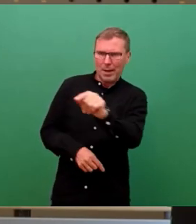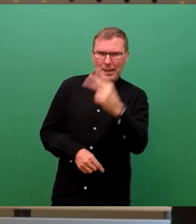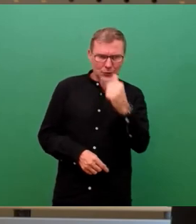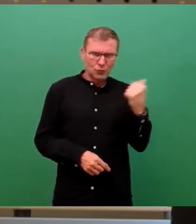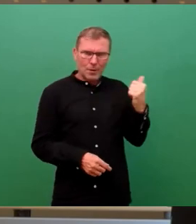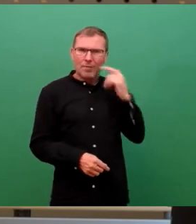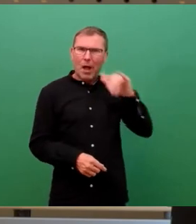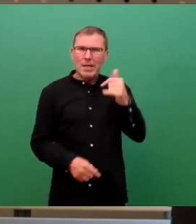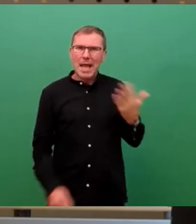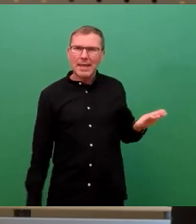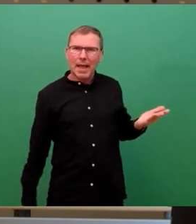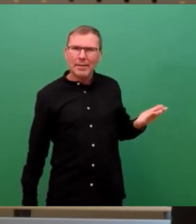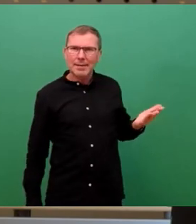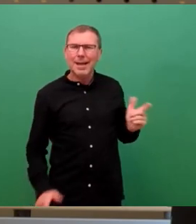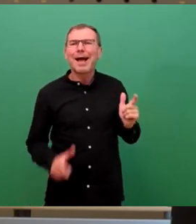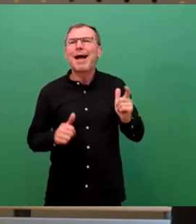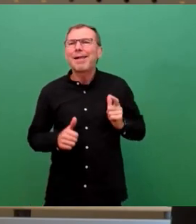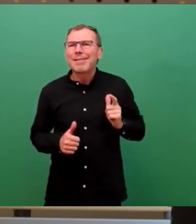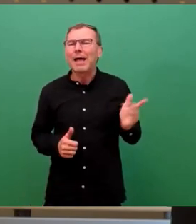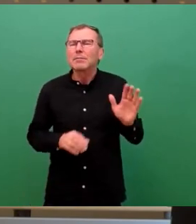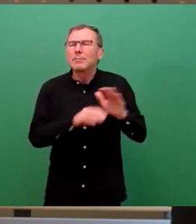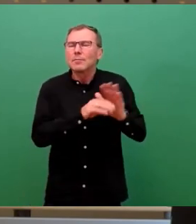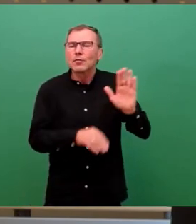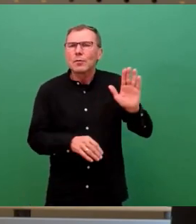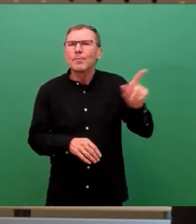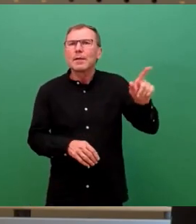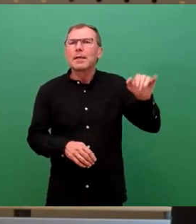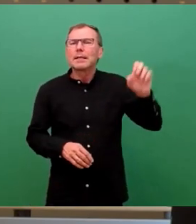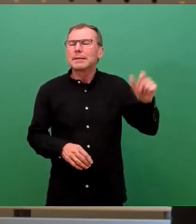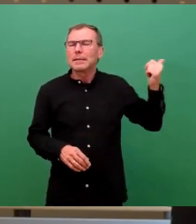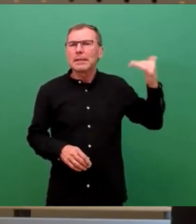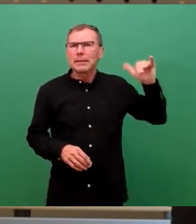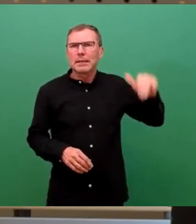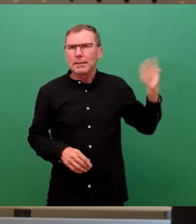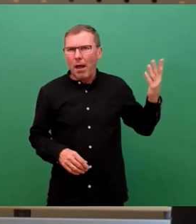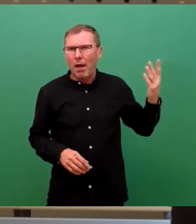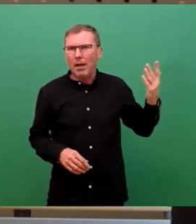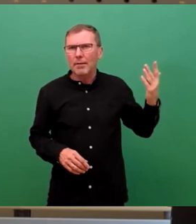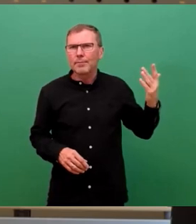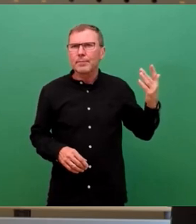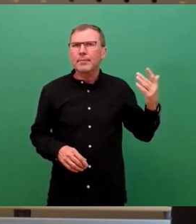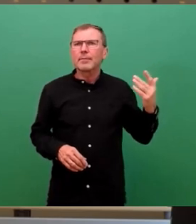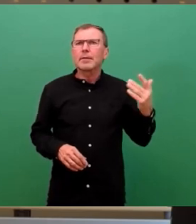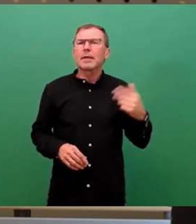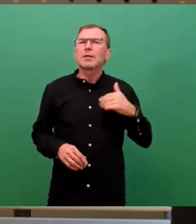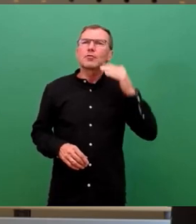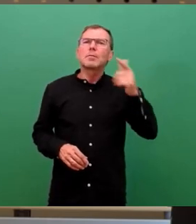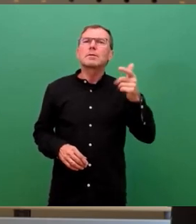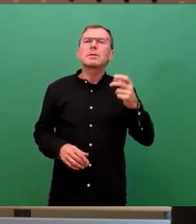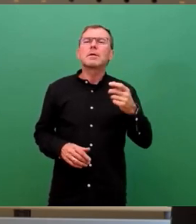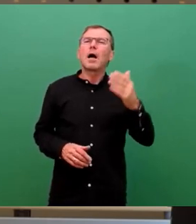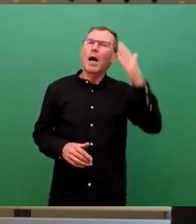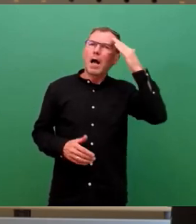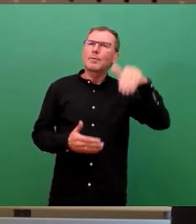Frau Jenigen, leider sitzt sie, leider, Entschuldigung, sie sitzt nicht hier. Habe ich mal geguckt, was ja so eine Kernaufgabe ist. Zum